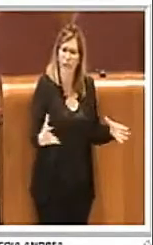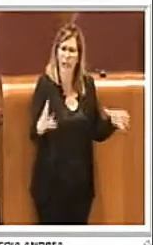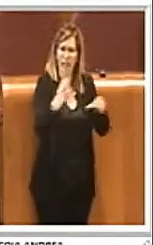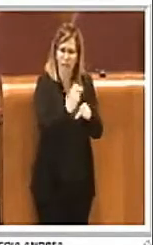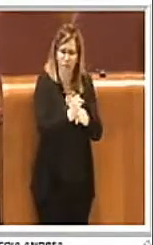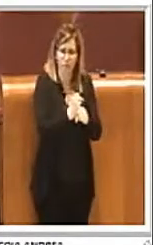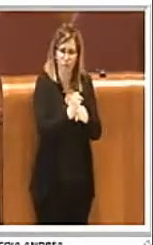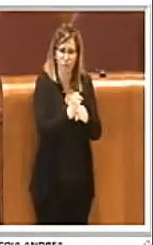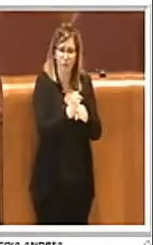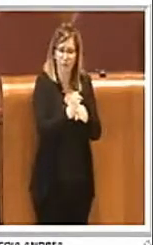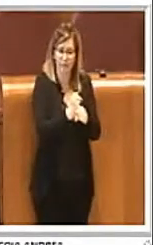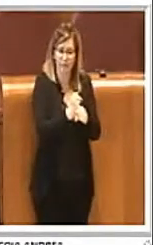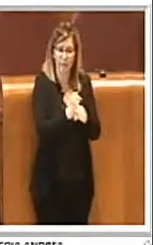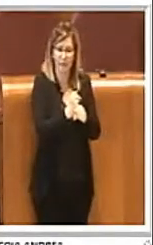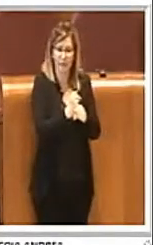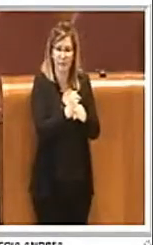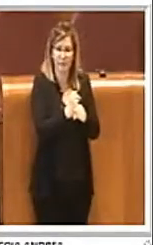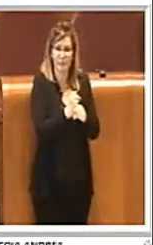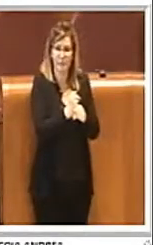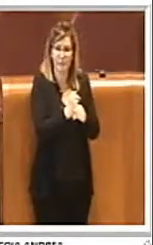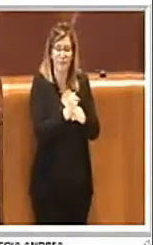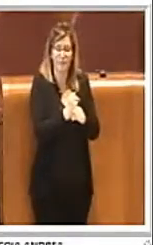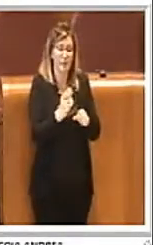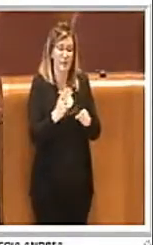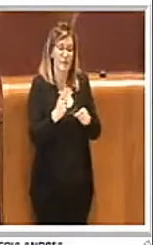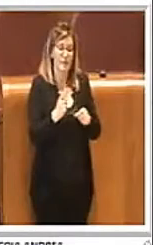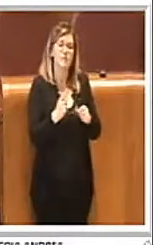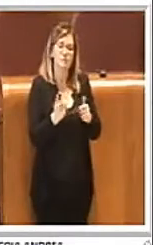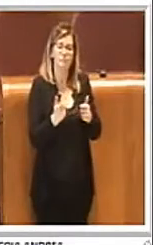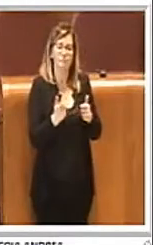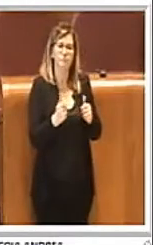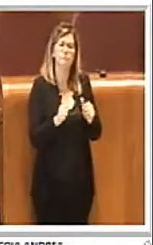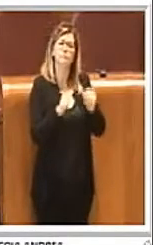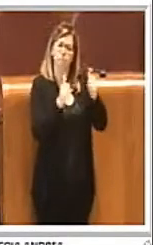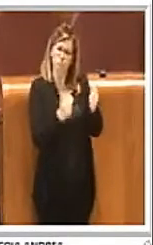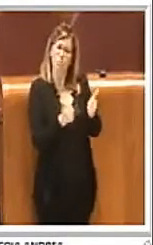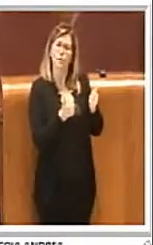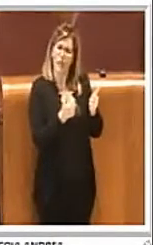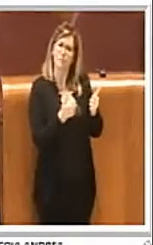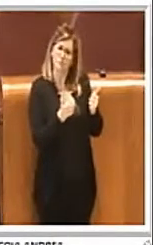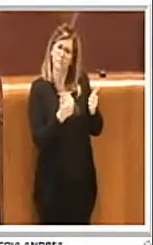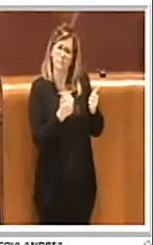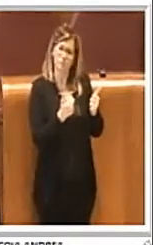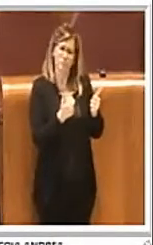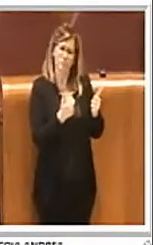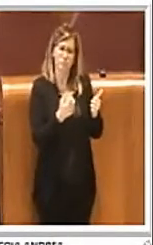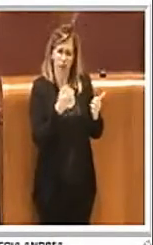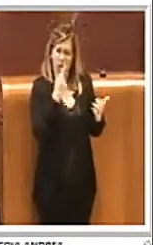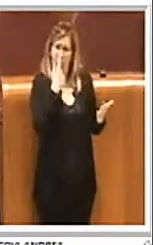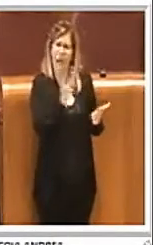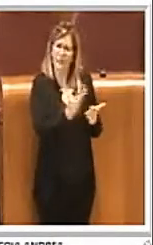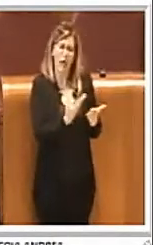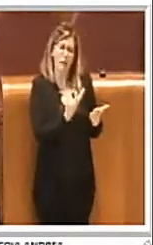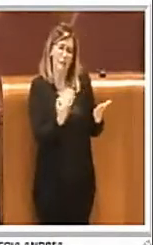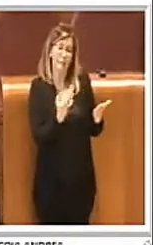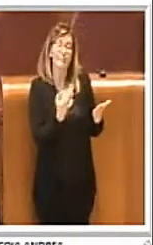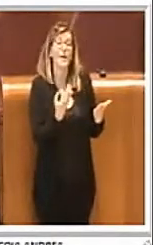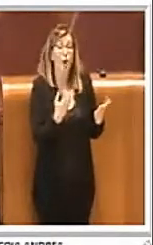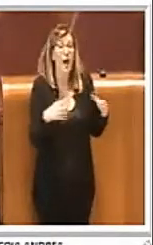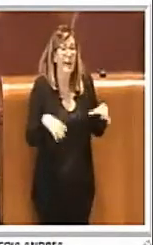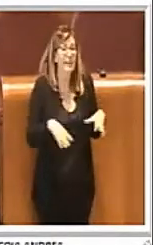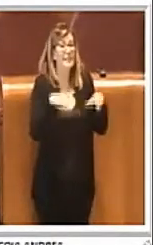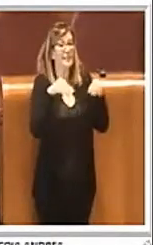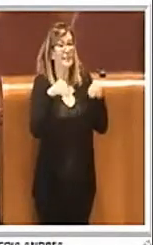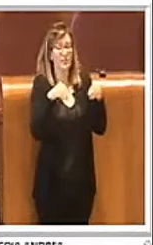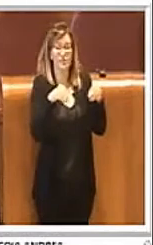anche desiderabili se vogliamo, ma che da subito ha evidenziato gravi problematiche